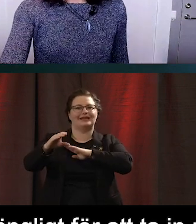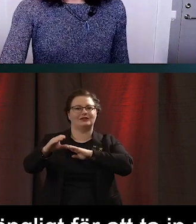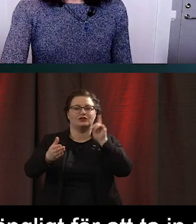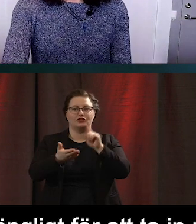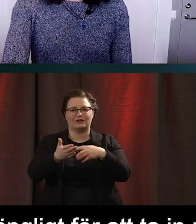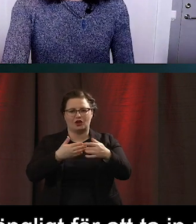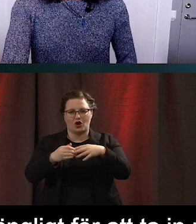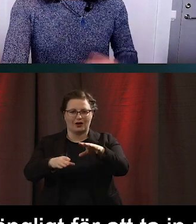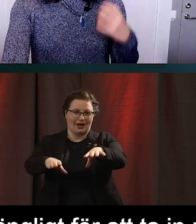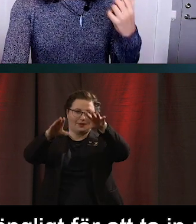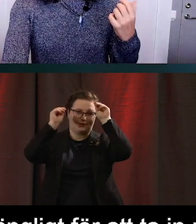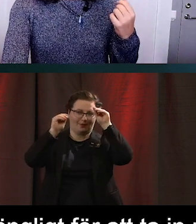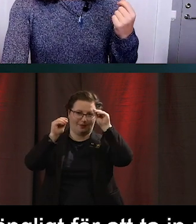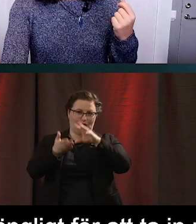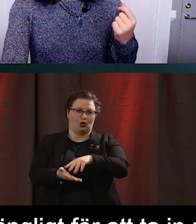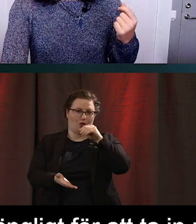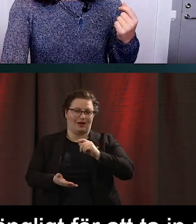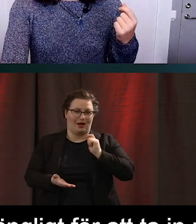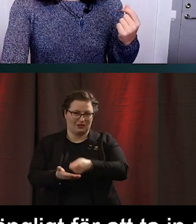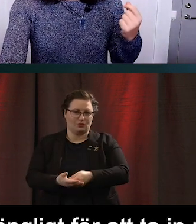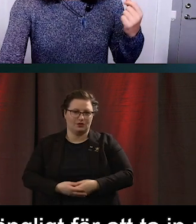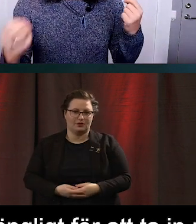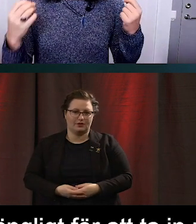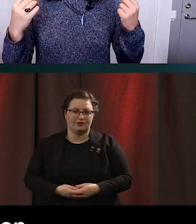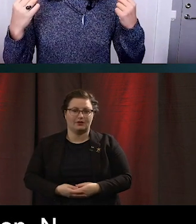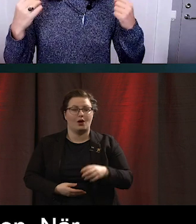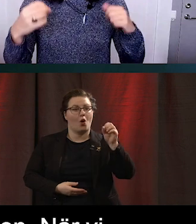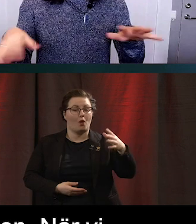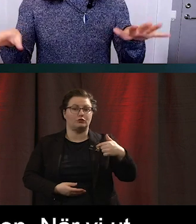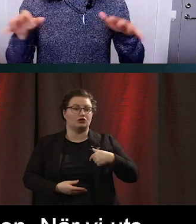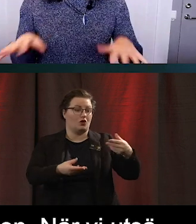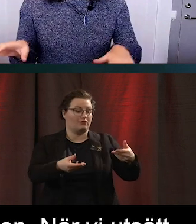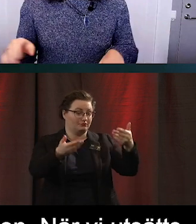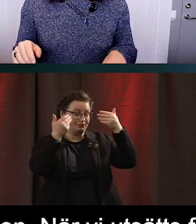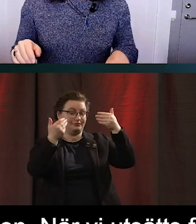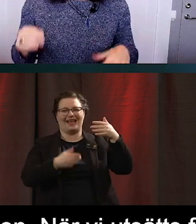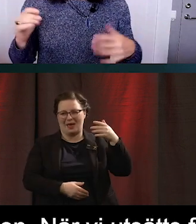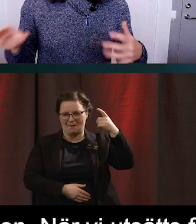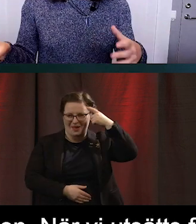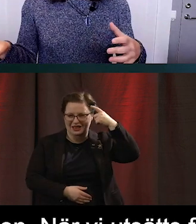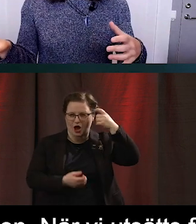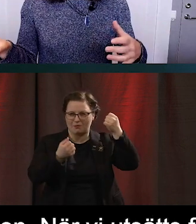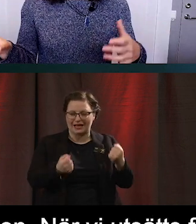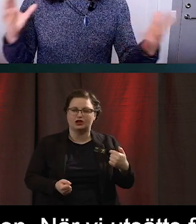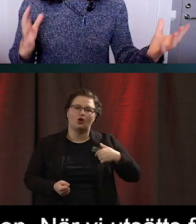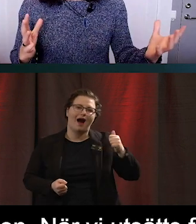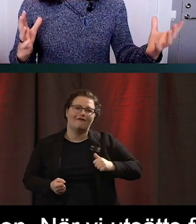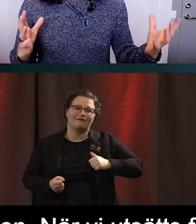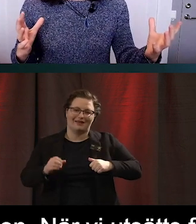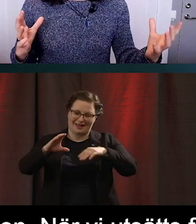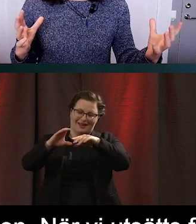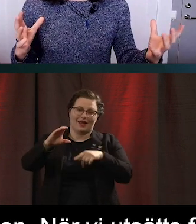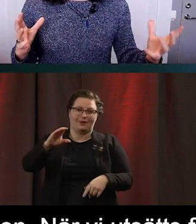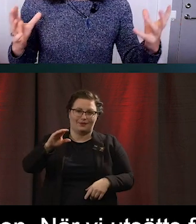-processen. När vi utsätts för mental belastning så spenderar vi de här resurserna. Det går åt lite och vi har